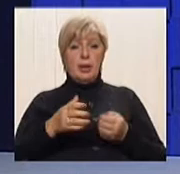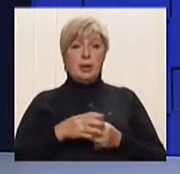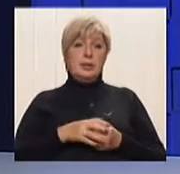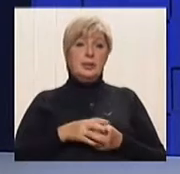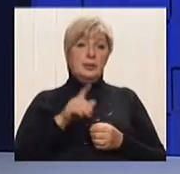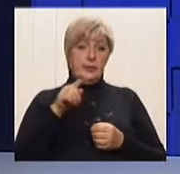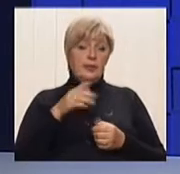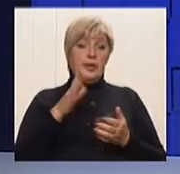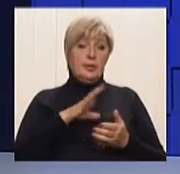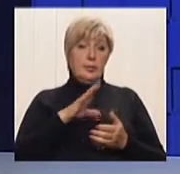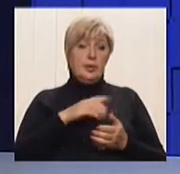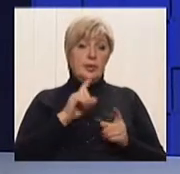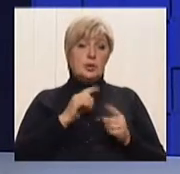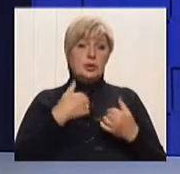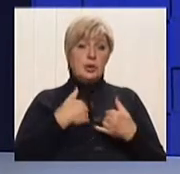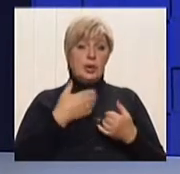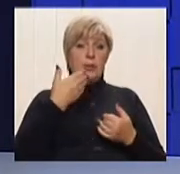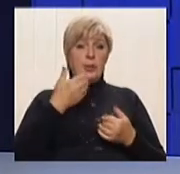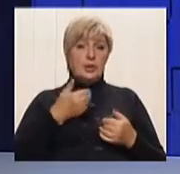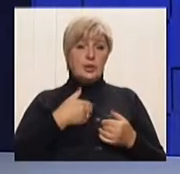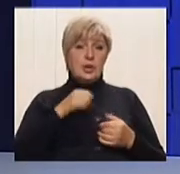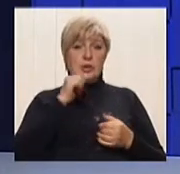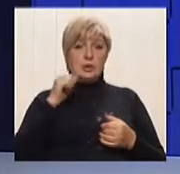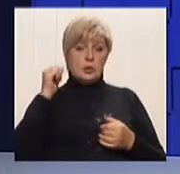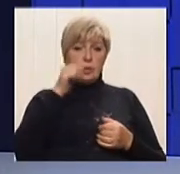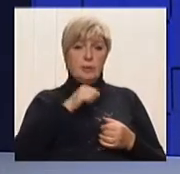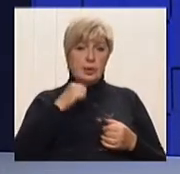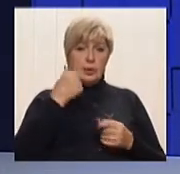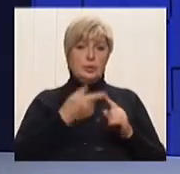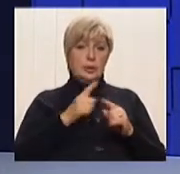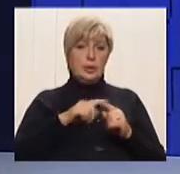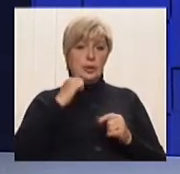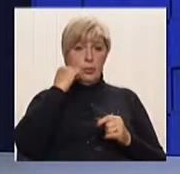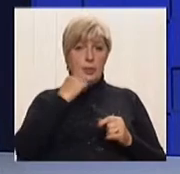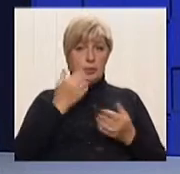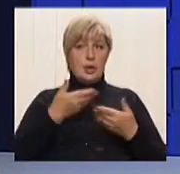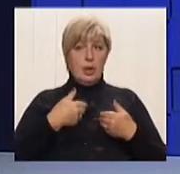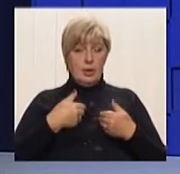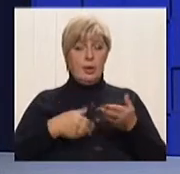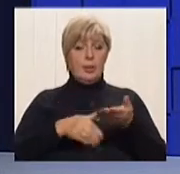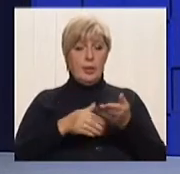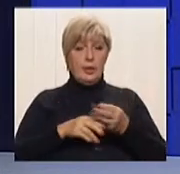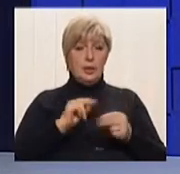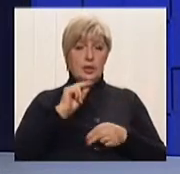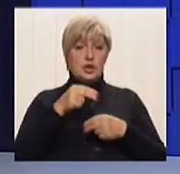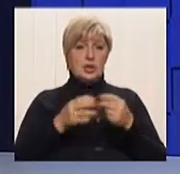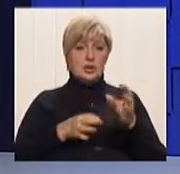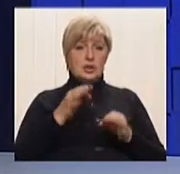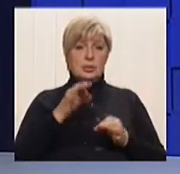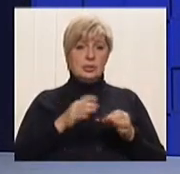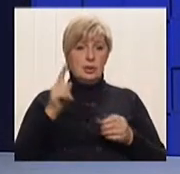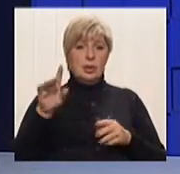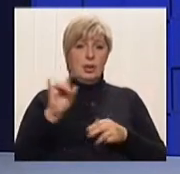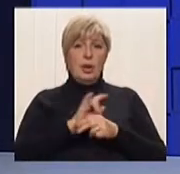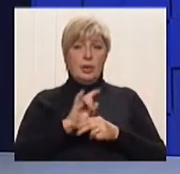сюжеті було, що к нам обращалась в минулому року ця бабуся, ми допомогли через суд, її обманули з поставкою